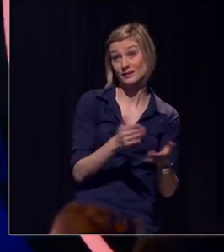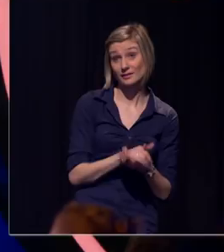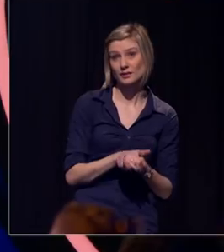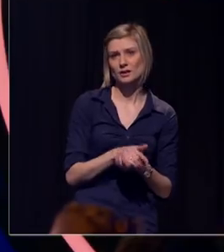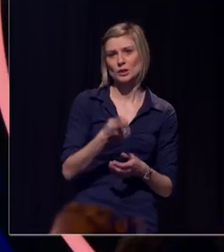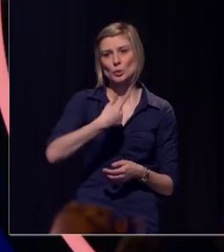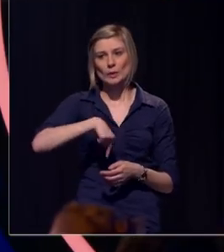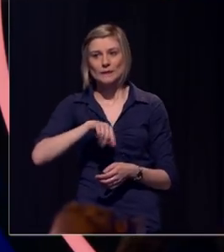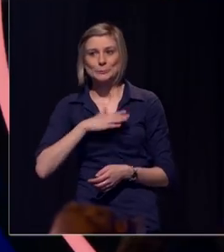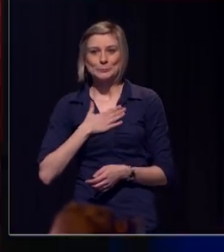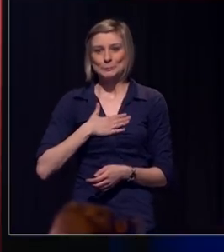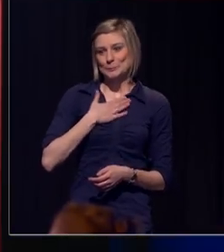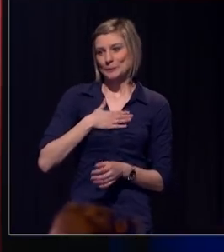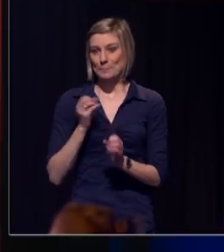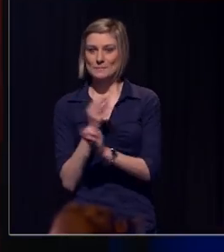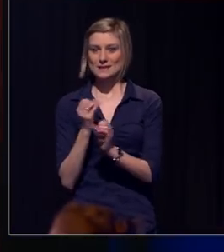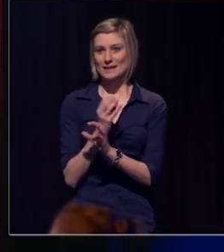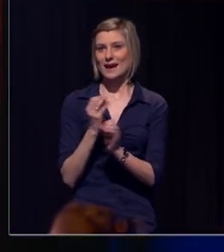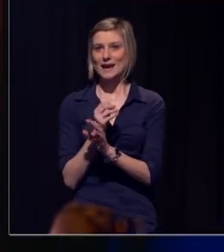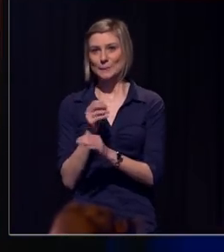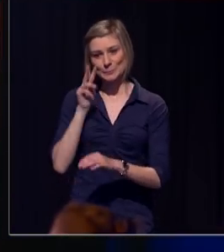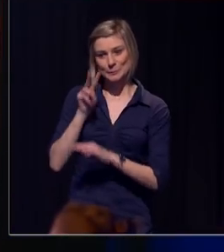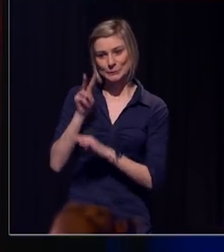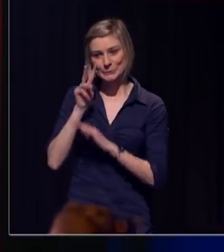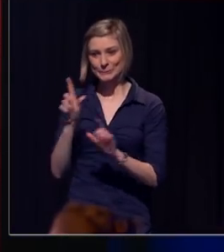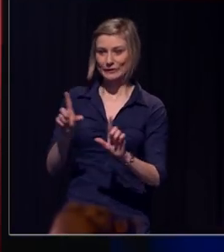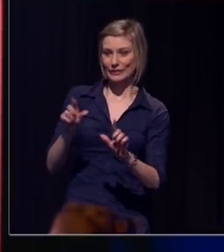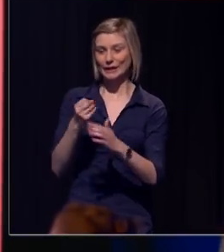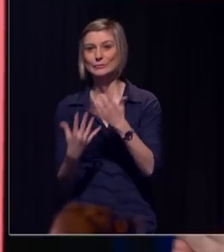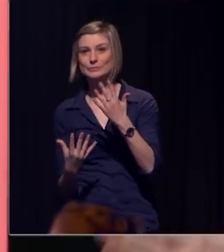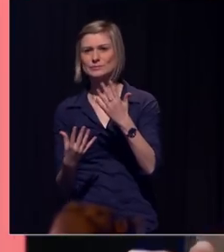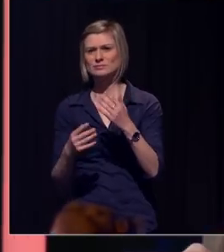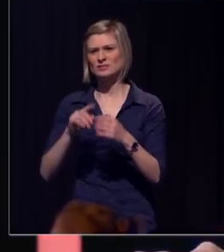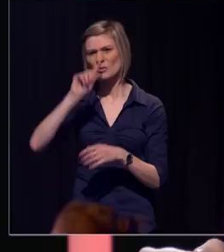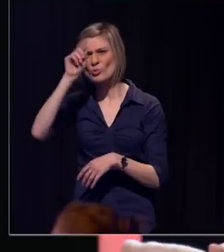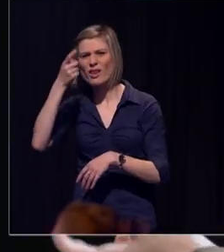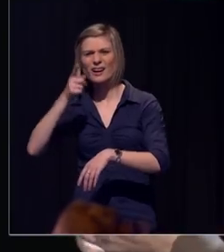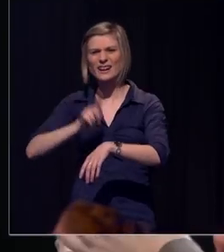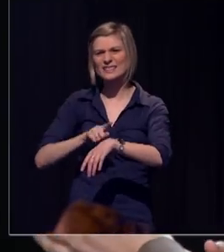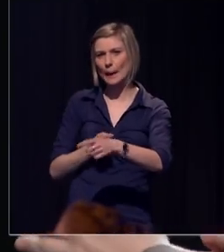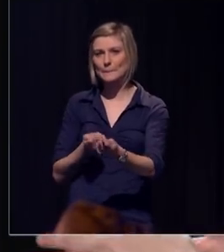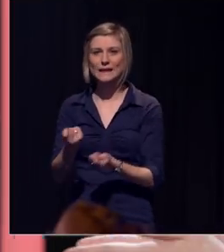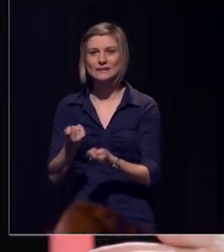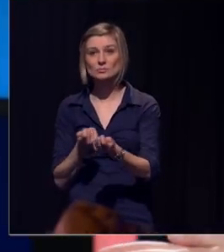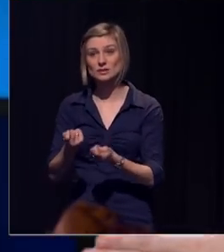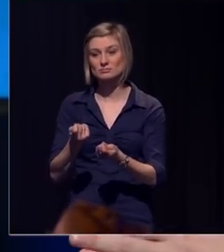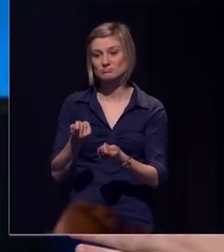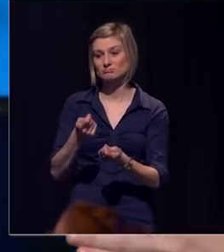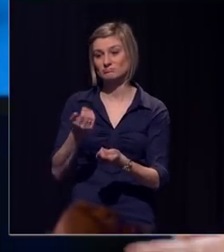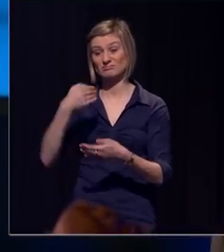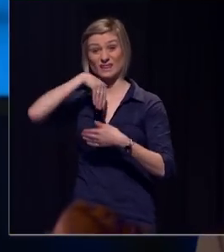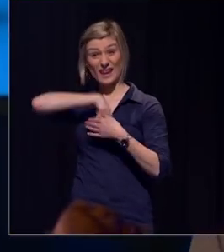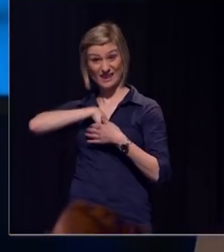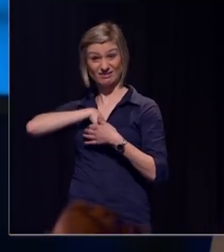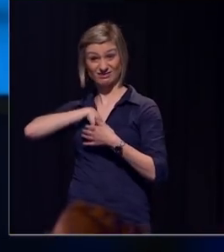zwak hebben voor media en dat we het echt moeilijk hebben om dat heel goed te time-managen. We hebben slechte gewoontes aangeleerd